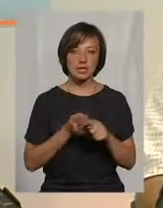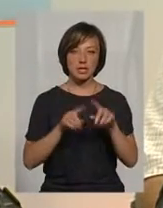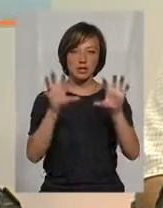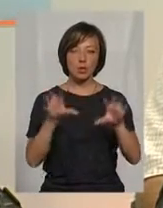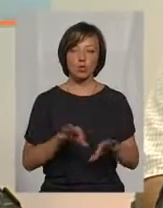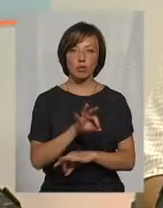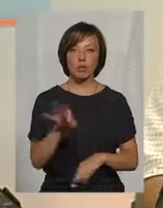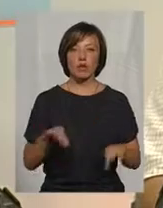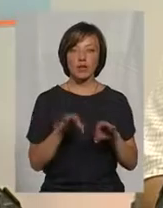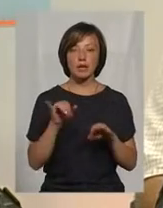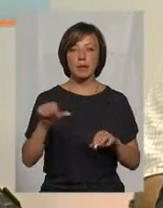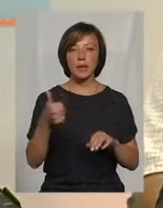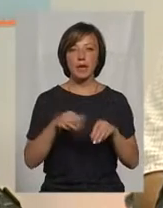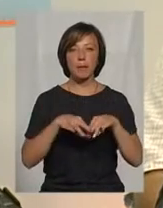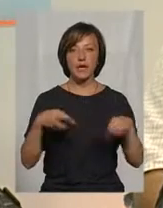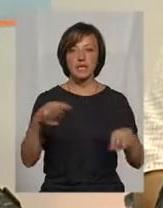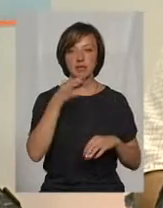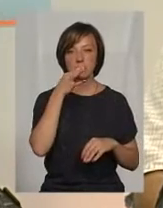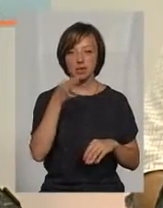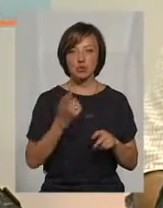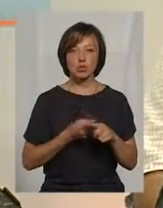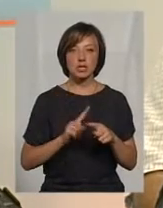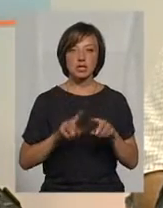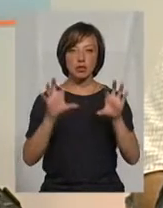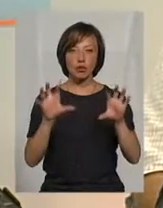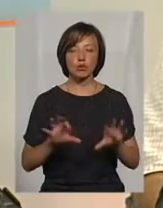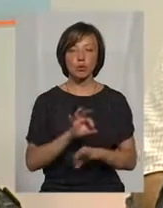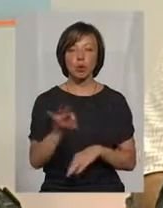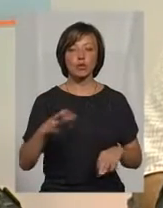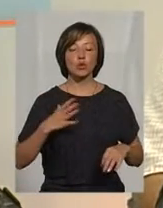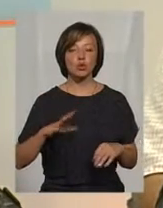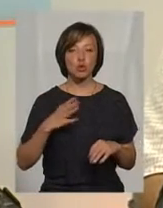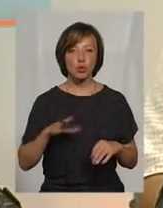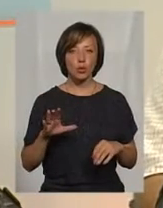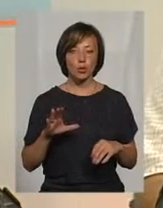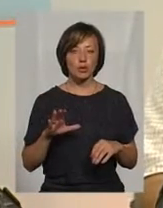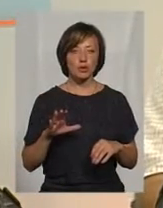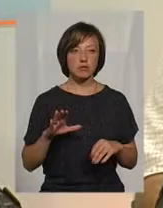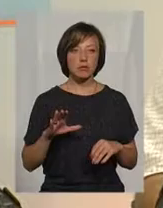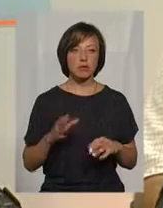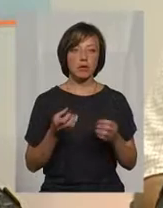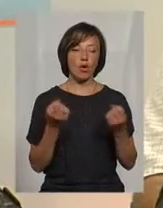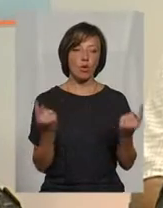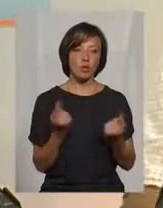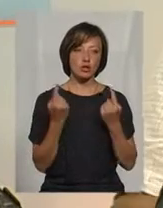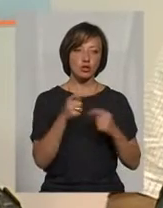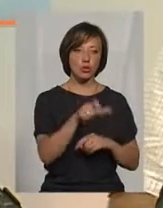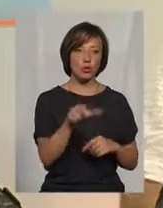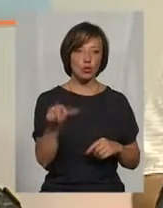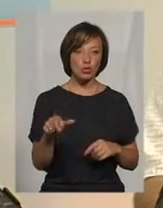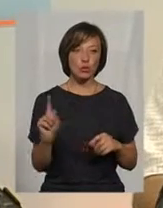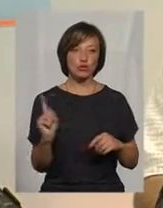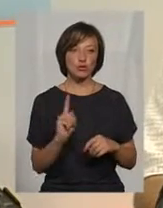законопроект. Я сказав прем'єр-міністр, що цей законопроект очікують пересічні громадяни для того, щоб